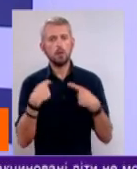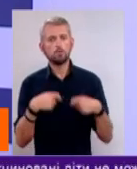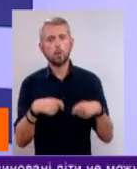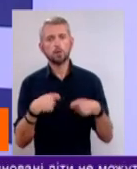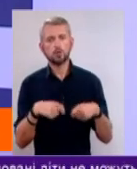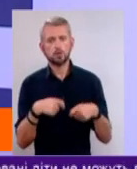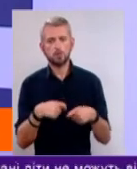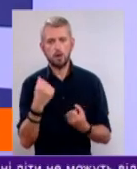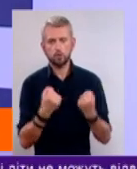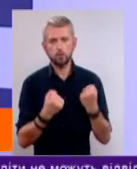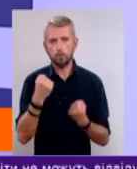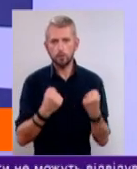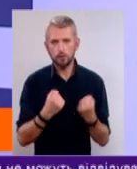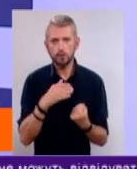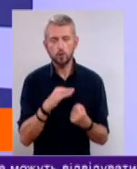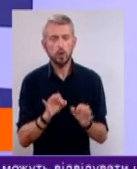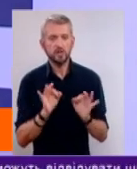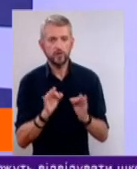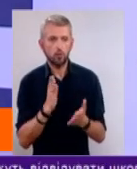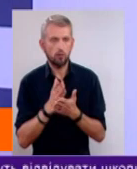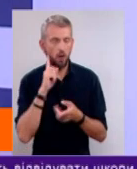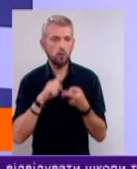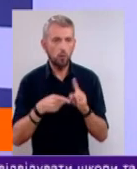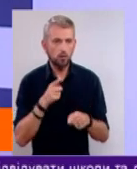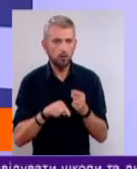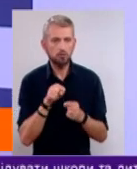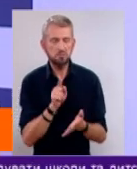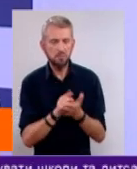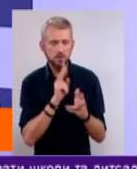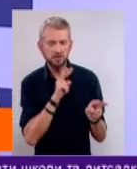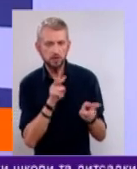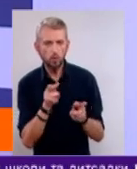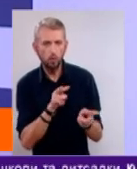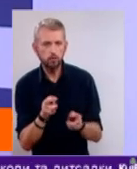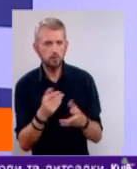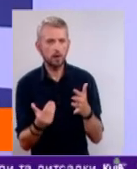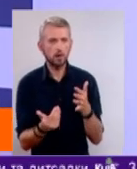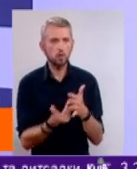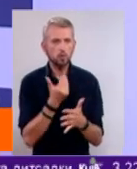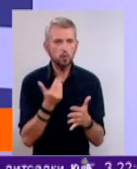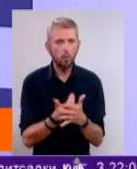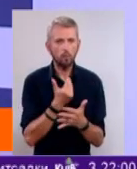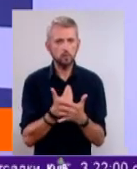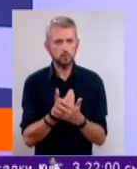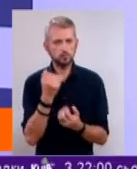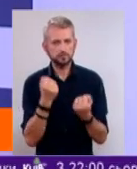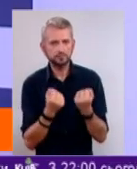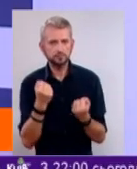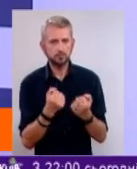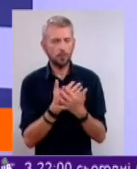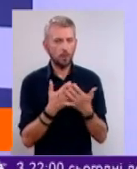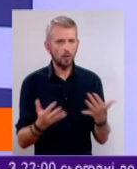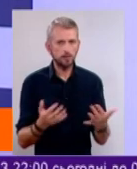автомобілів, то, звісно, є логіка в тому, що ти маєш відслідковувати там нові новинки, відслідковувати різні там